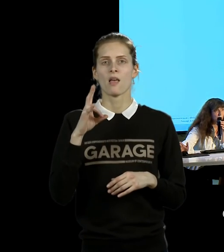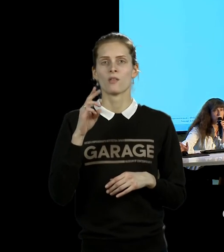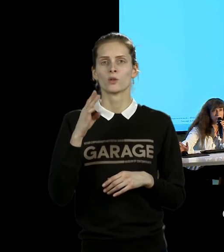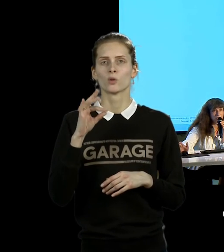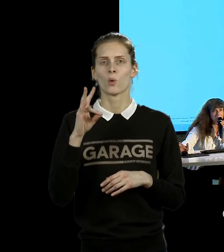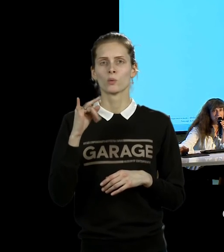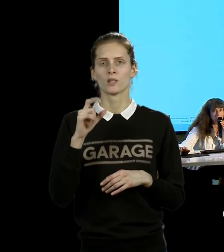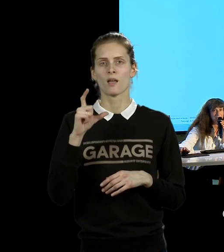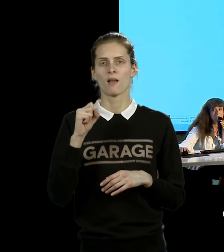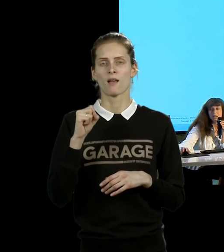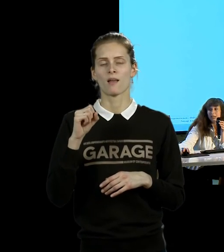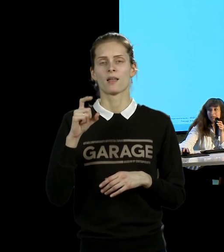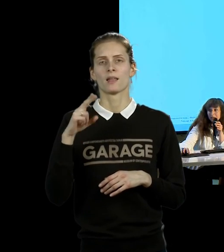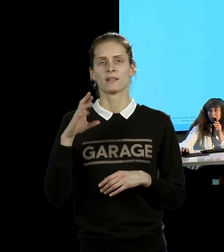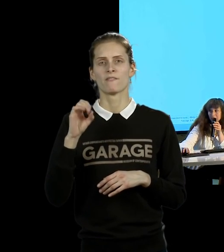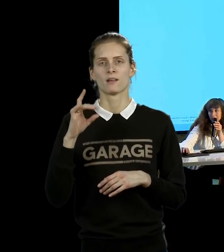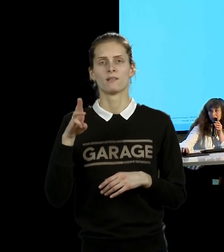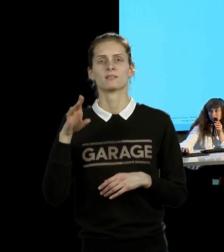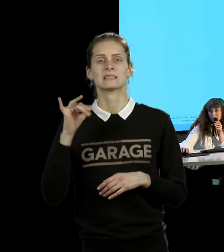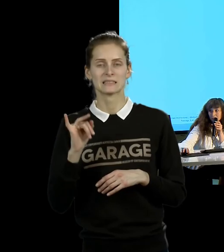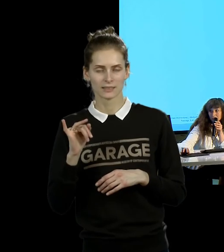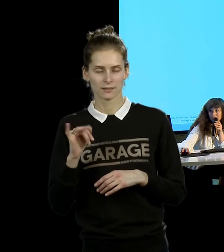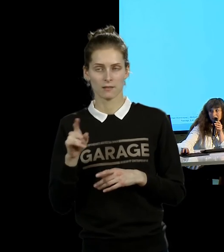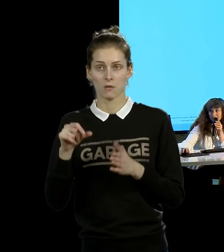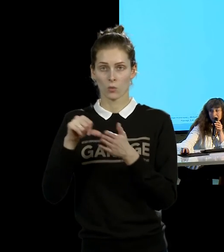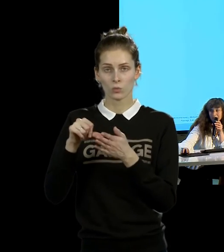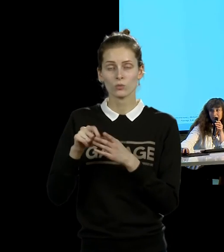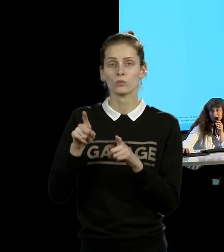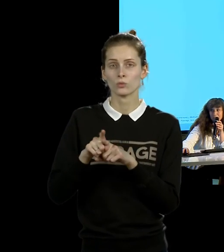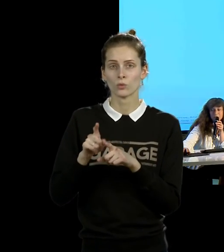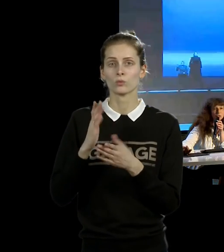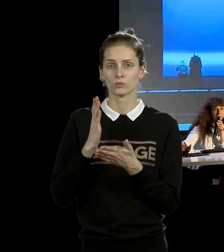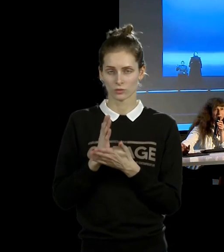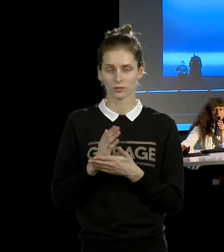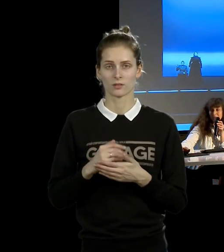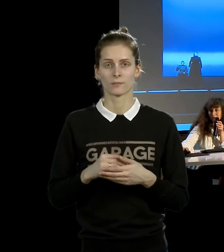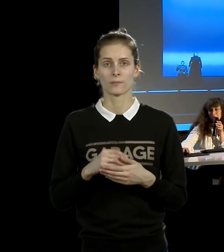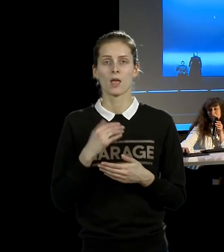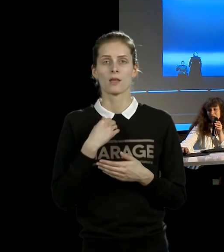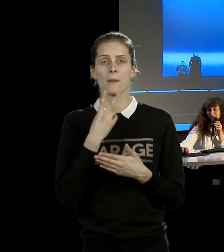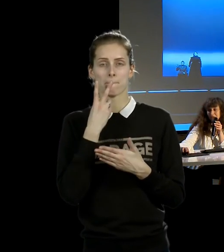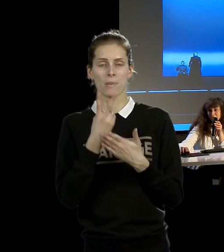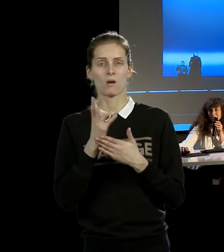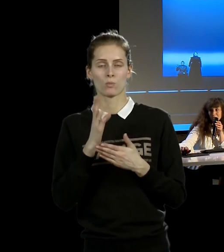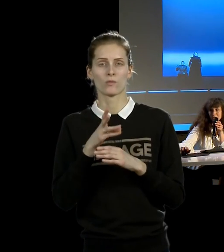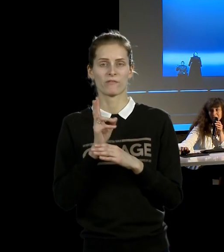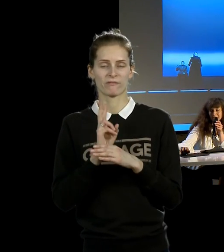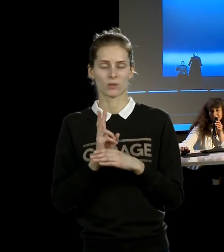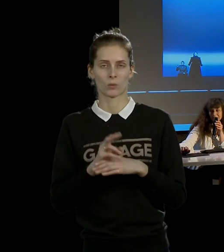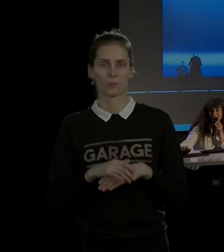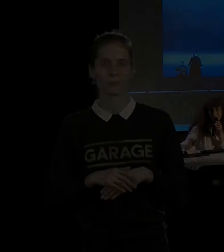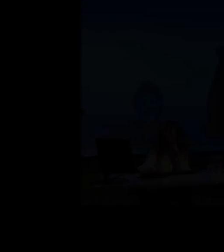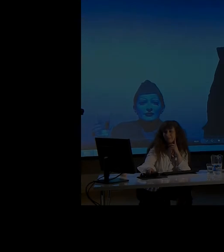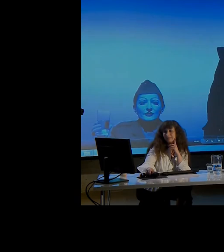работал с рок-музыкантами. И это спектакль, в котором есть Антони Хеггерти. Я покажу вам этот клип. Это очень красивая вещь, к тому же